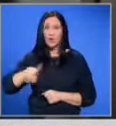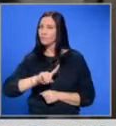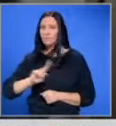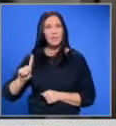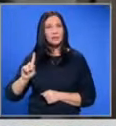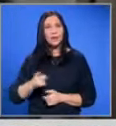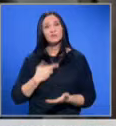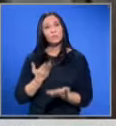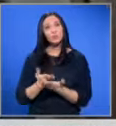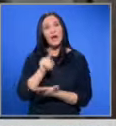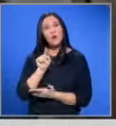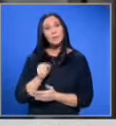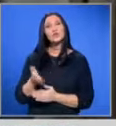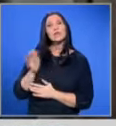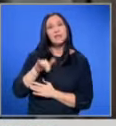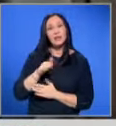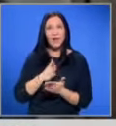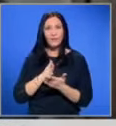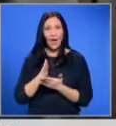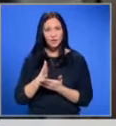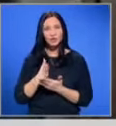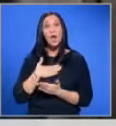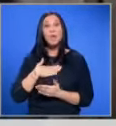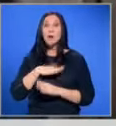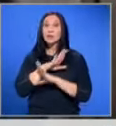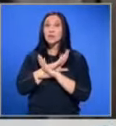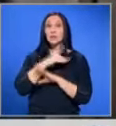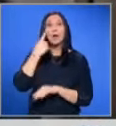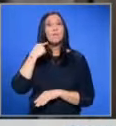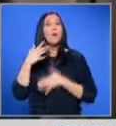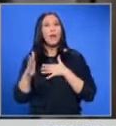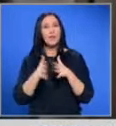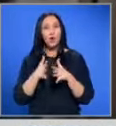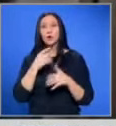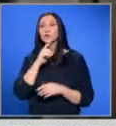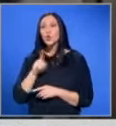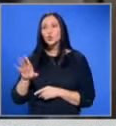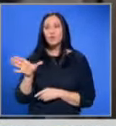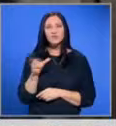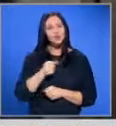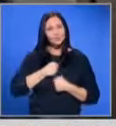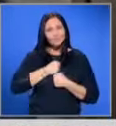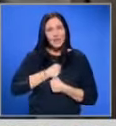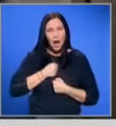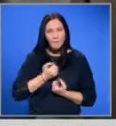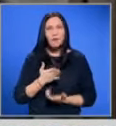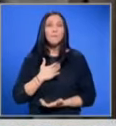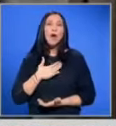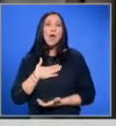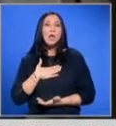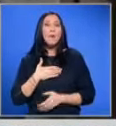да се поставя въпроса последния начин. Има загинали млади хора, за които всички скърбим. Има